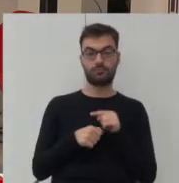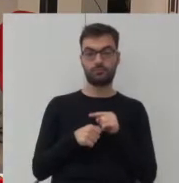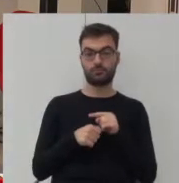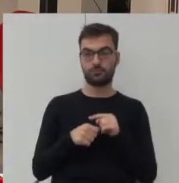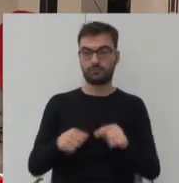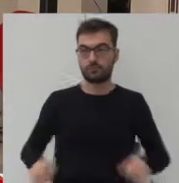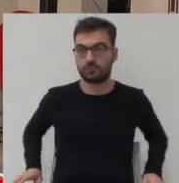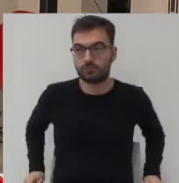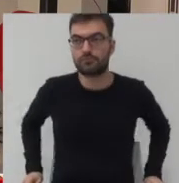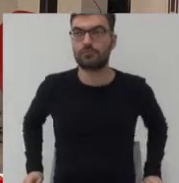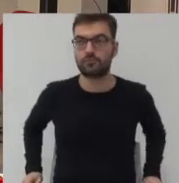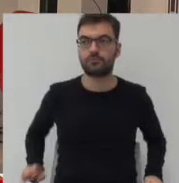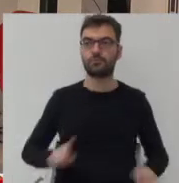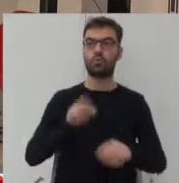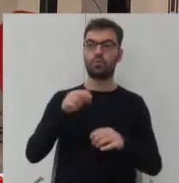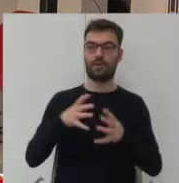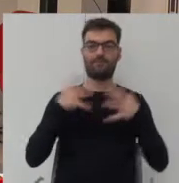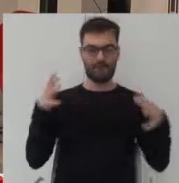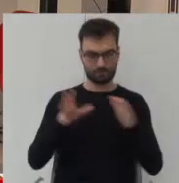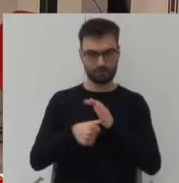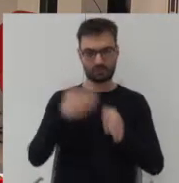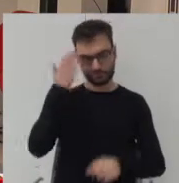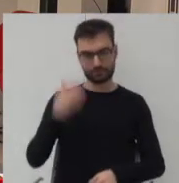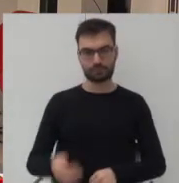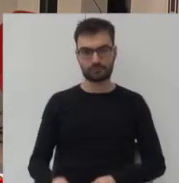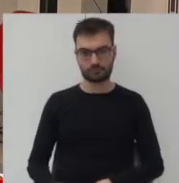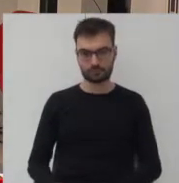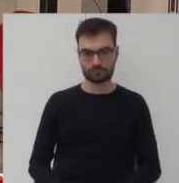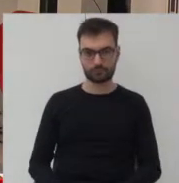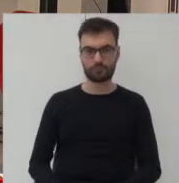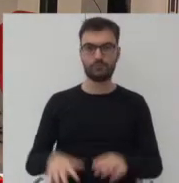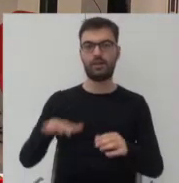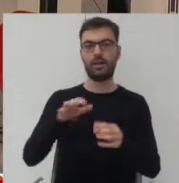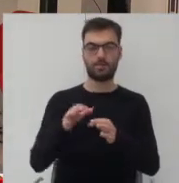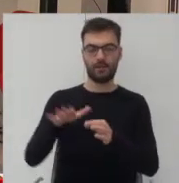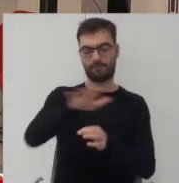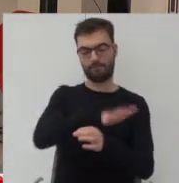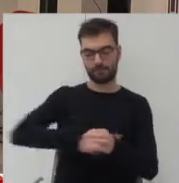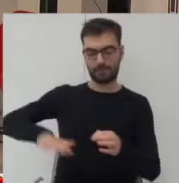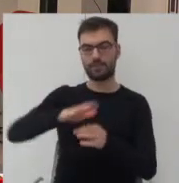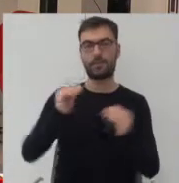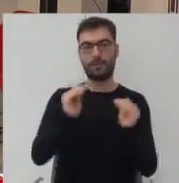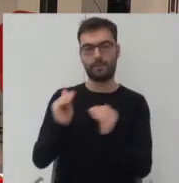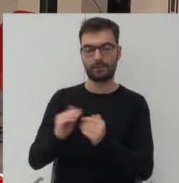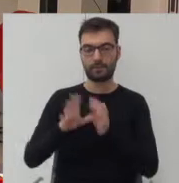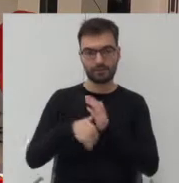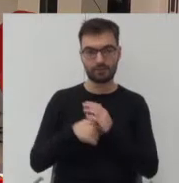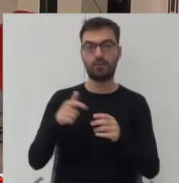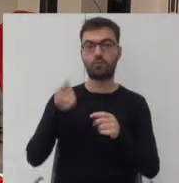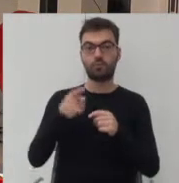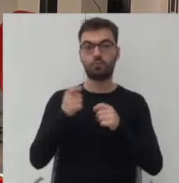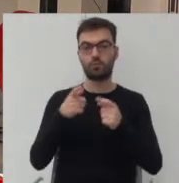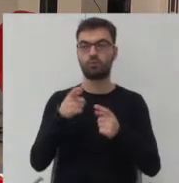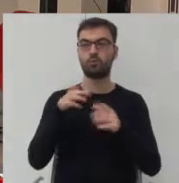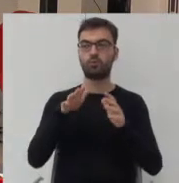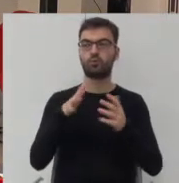jak wiadomo, Curych jest dużym miastem, wokół którego są mniejsze i właśnie na terenach tych mniejszych miast pojawia się bardzo